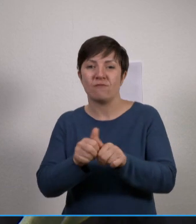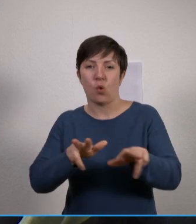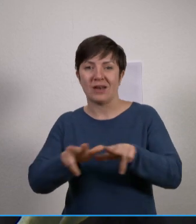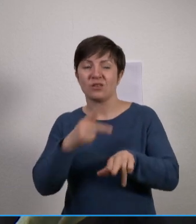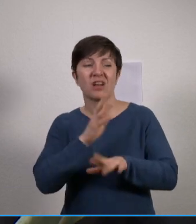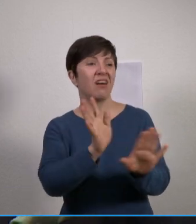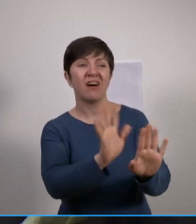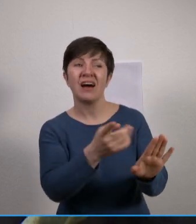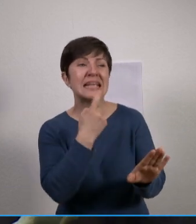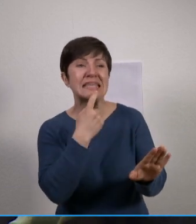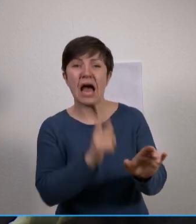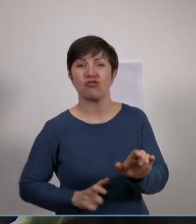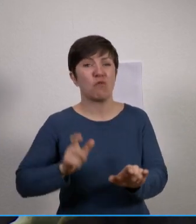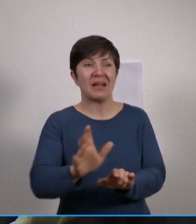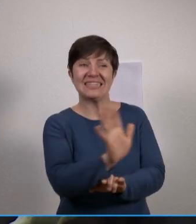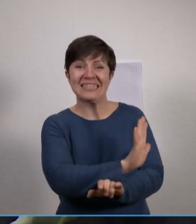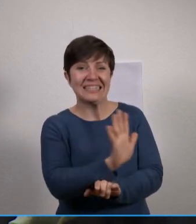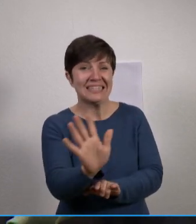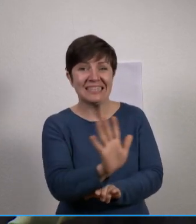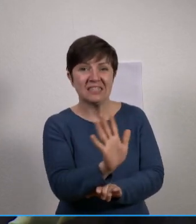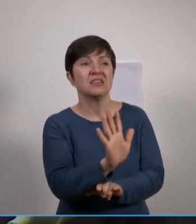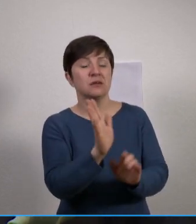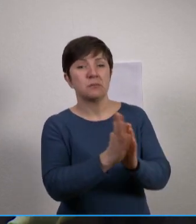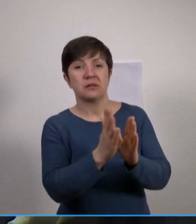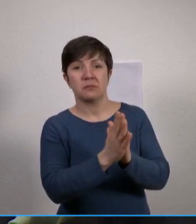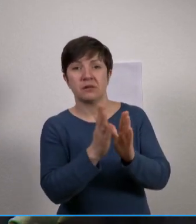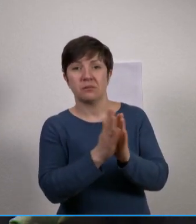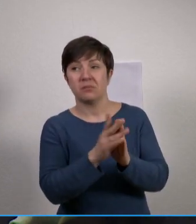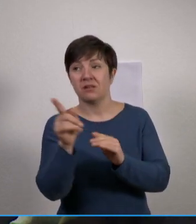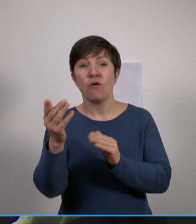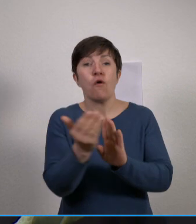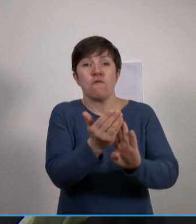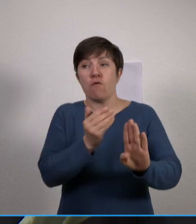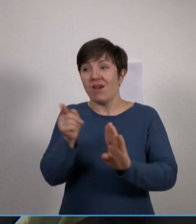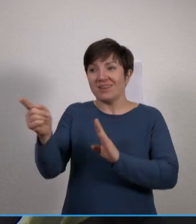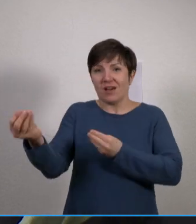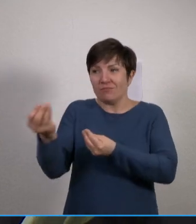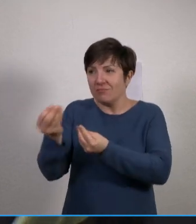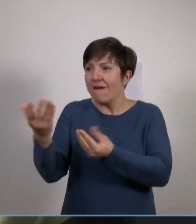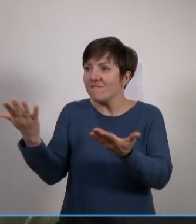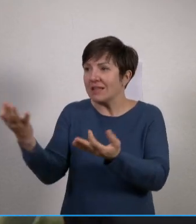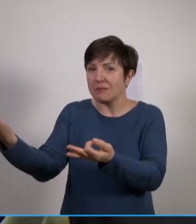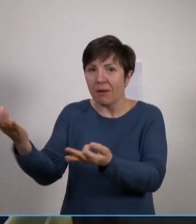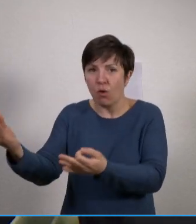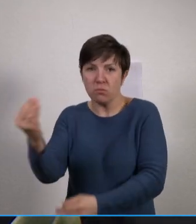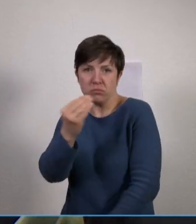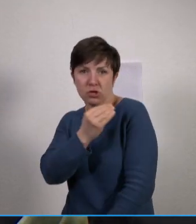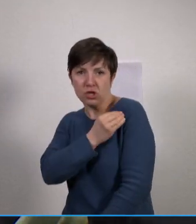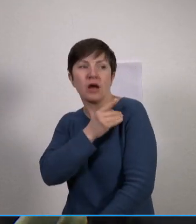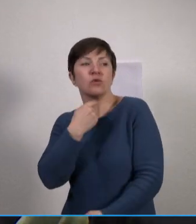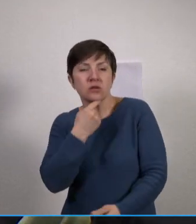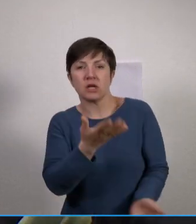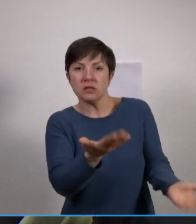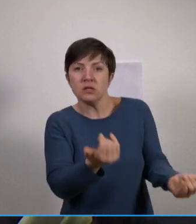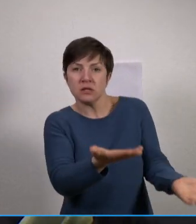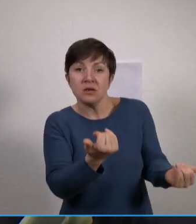abzusehen, die nicht mit den Organisationen in den betroffenen Gebieten abgestimmt sind, weil man auch essentielle Transport- und Fluchtwege